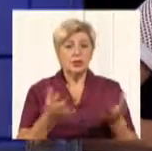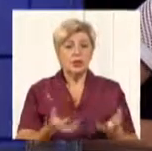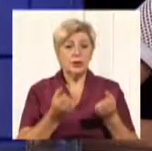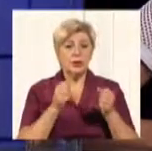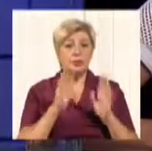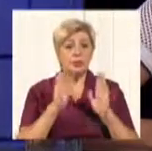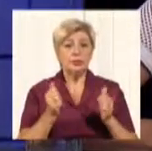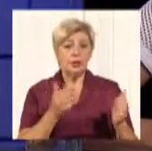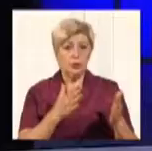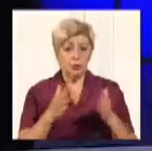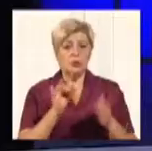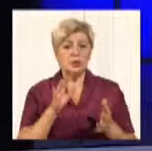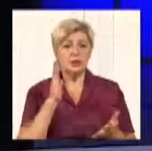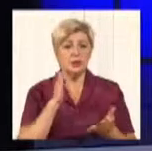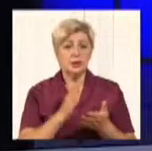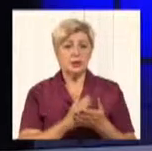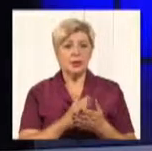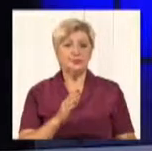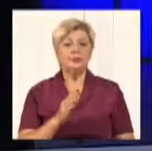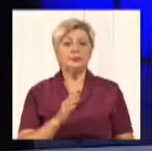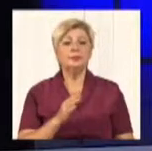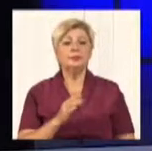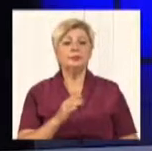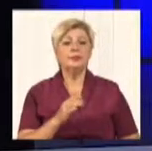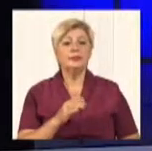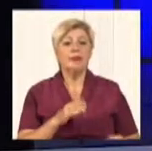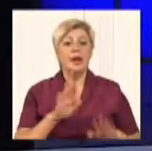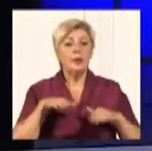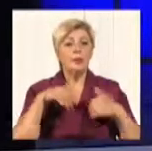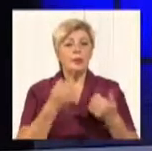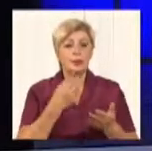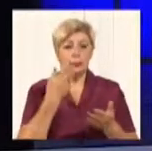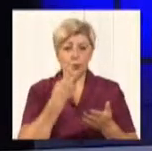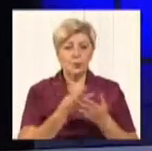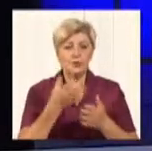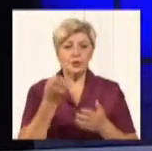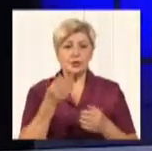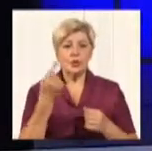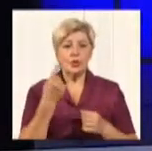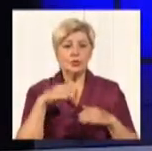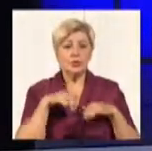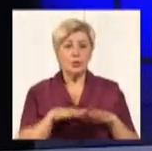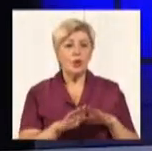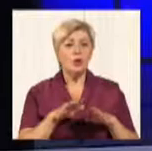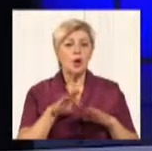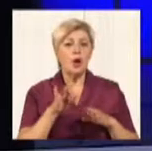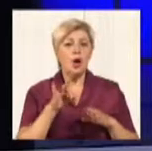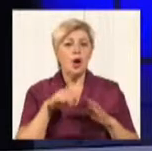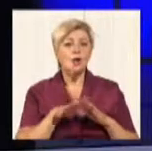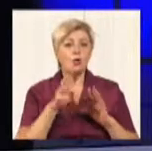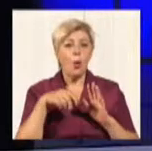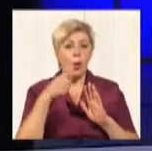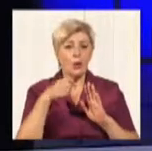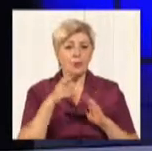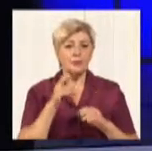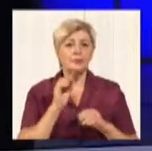готується і вона є. Ну і так, наостанок, пропоную переглянути ще один відеоролик про перехід від аналогового мовлення на